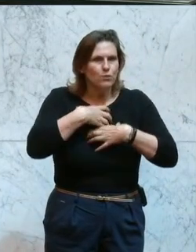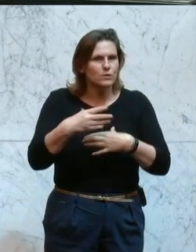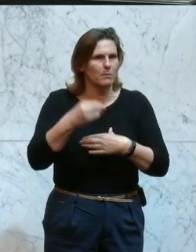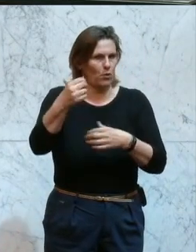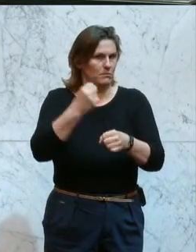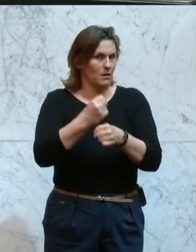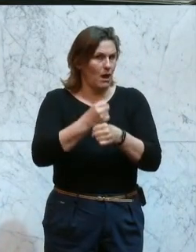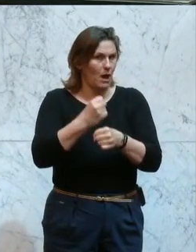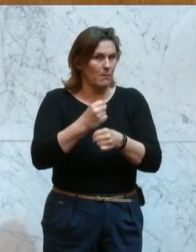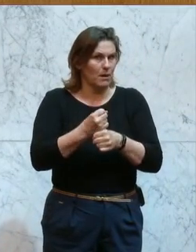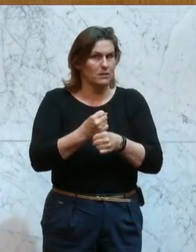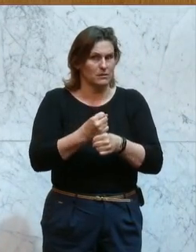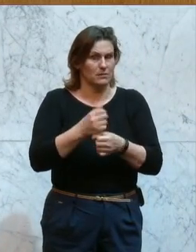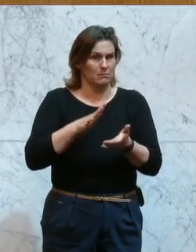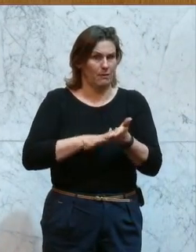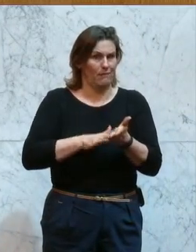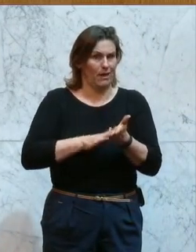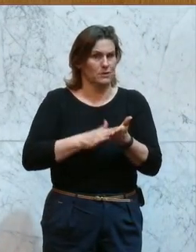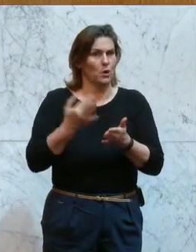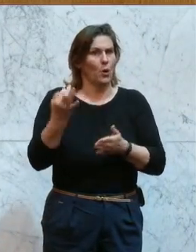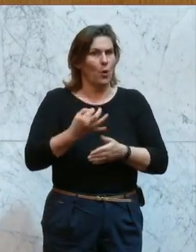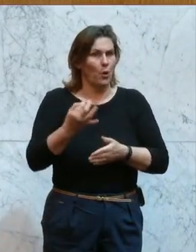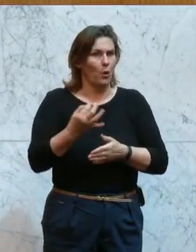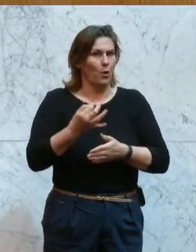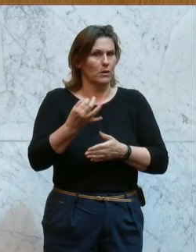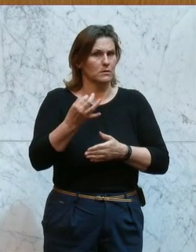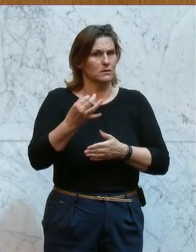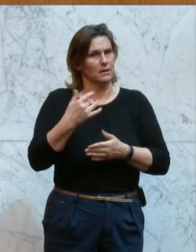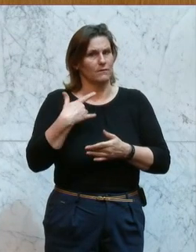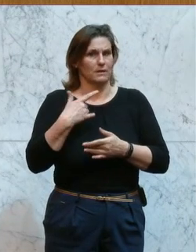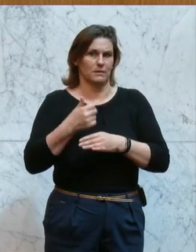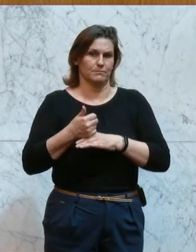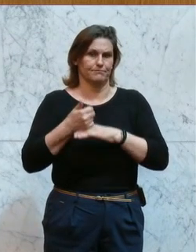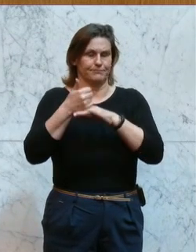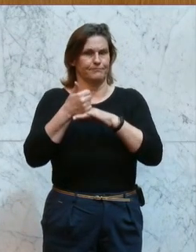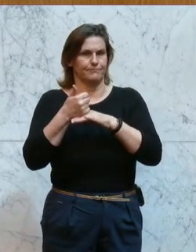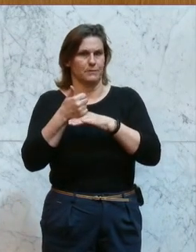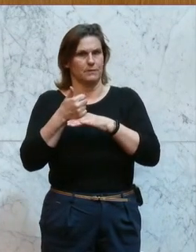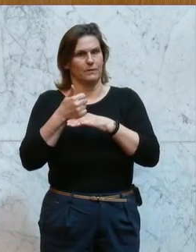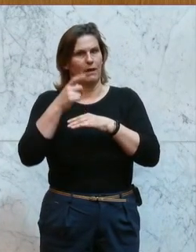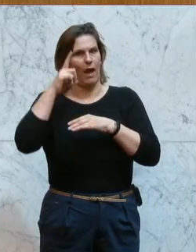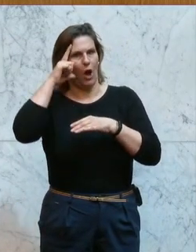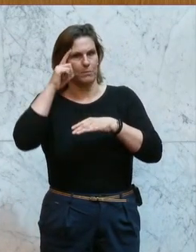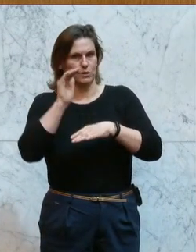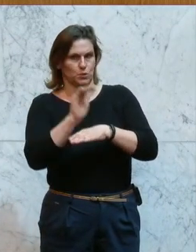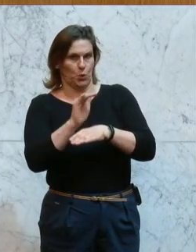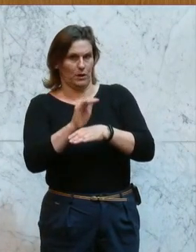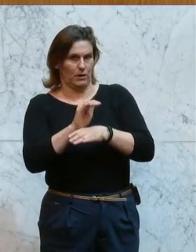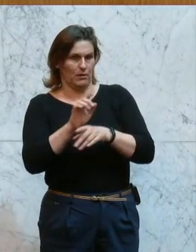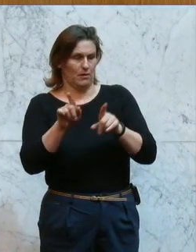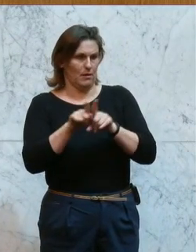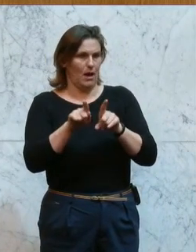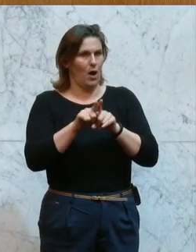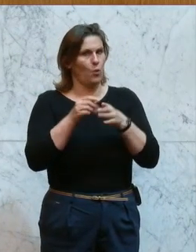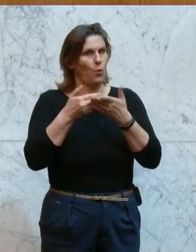Fiktion? Na, Fakt. Heute ist der Reuger Kronzeuge, im Übrigen. Es wurde auch offenbar, dass in einem